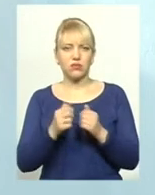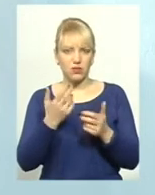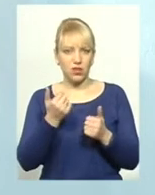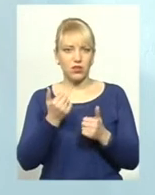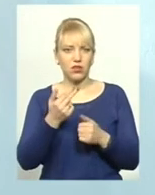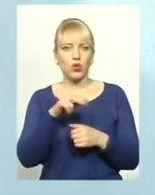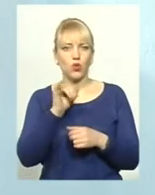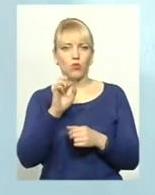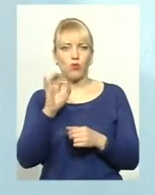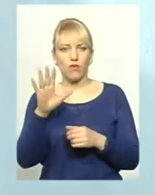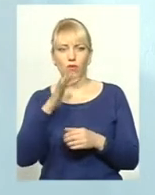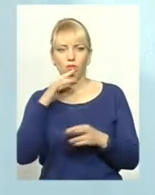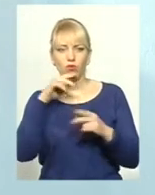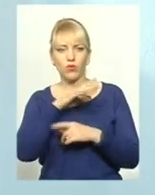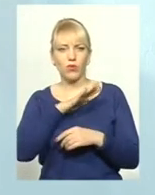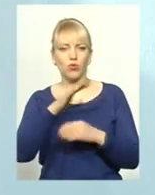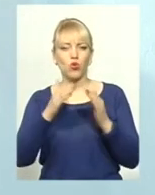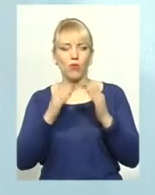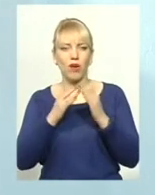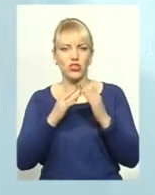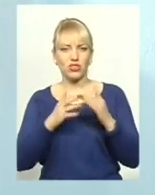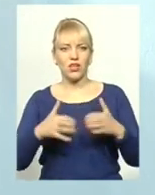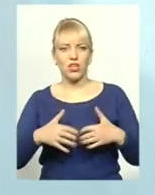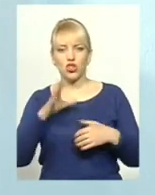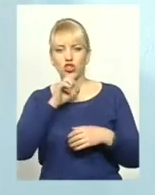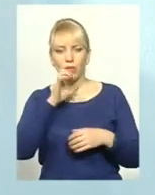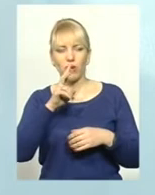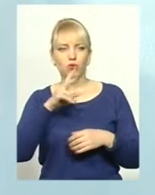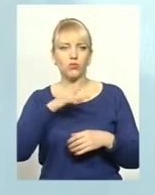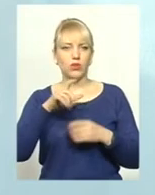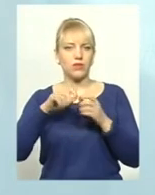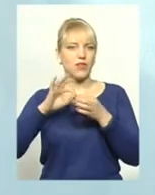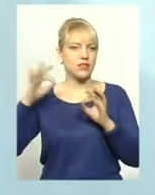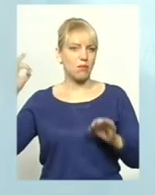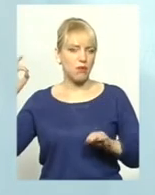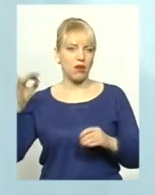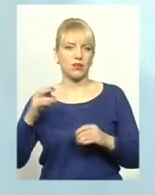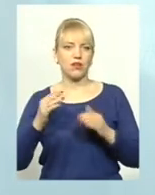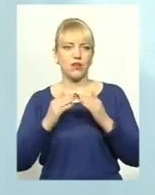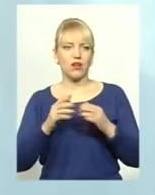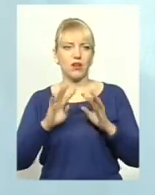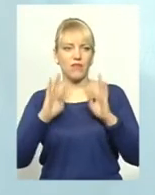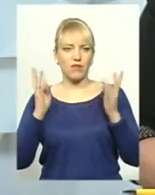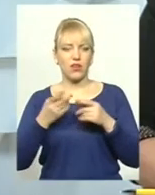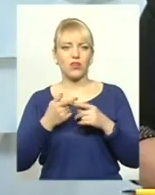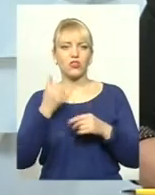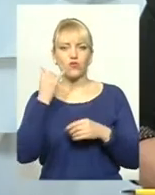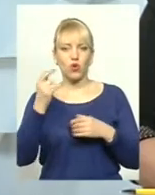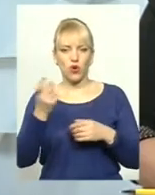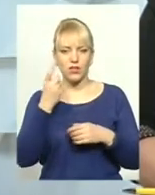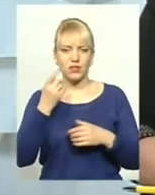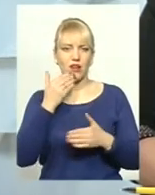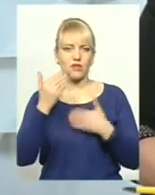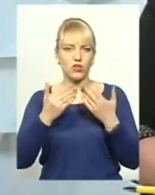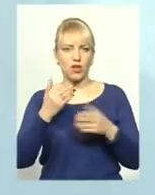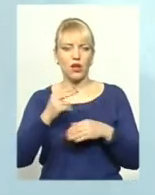півроку назад потривили дуже багато домашніх собак, які були прив'язані на цепах, і в вольєрах були, і потривили, і звонили хазяєва, і зверталися в поліцію. Це